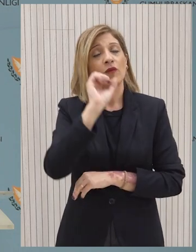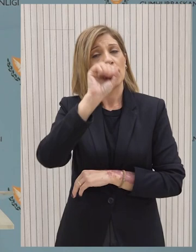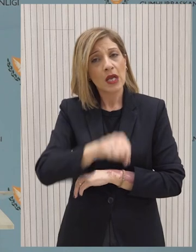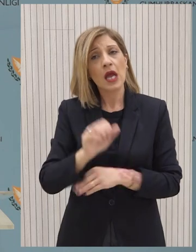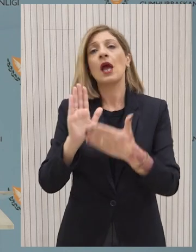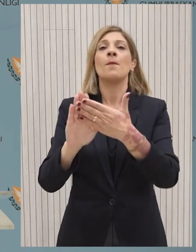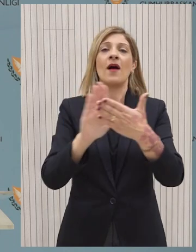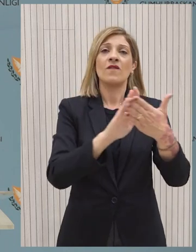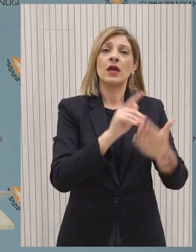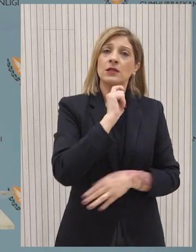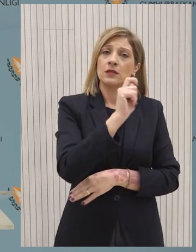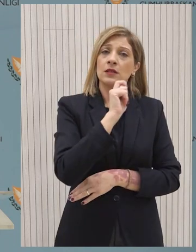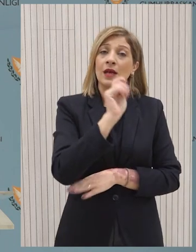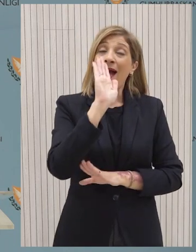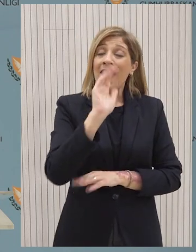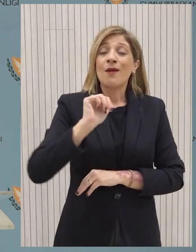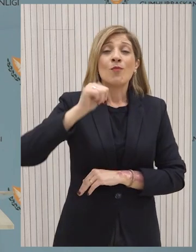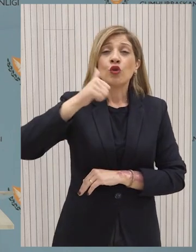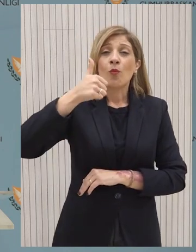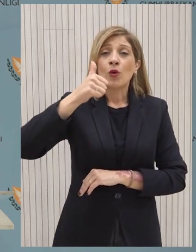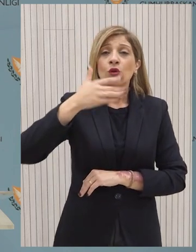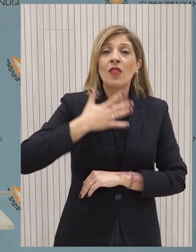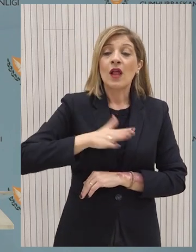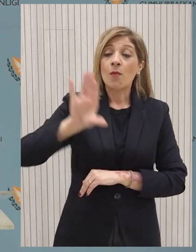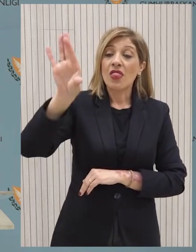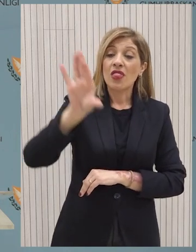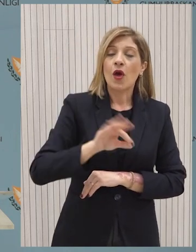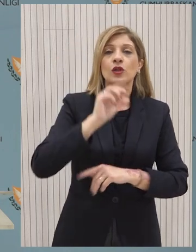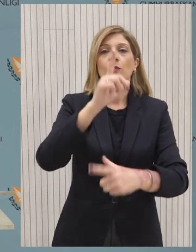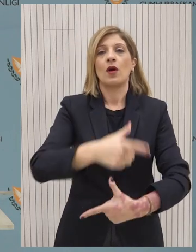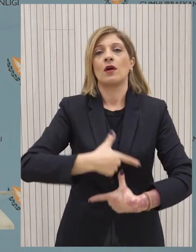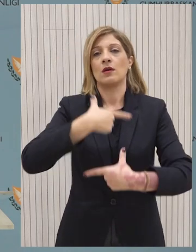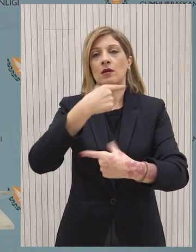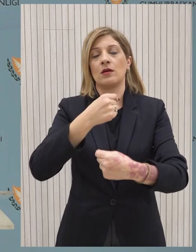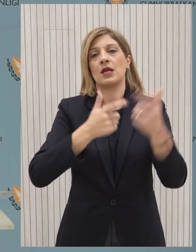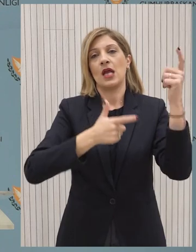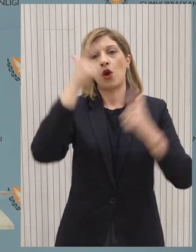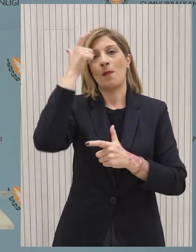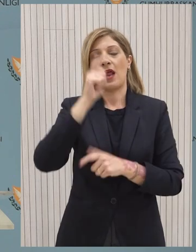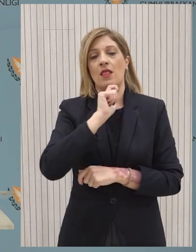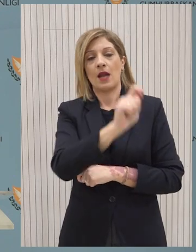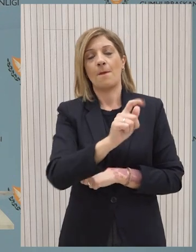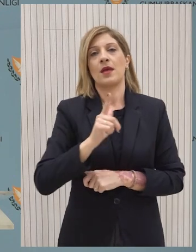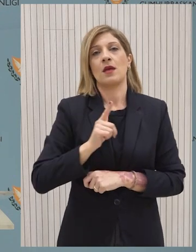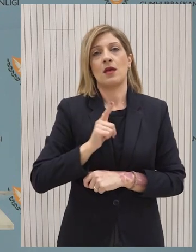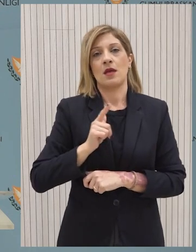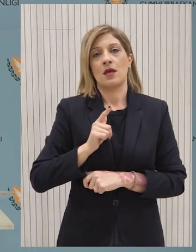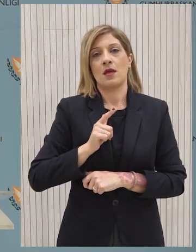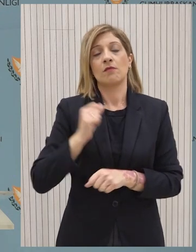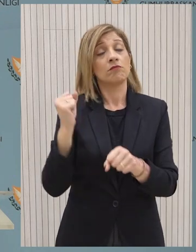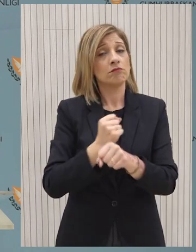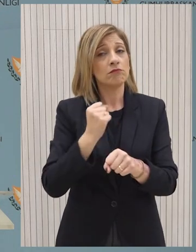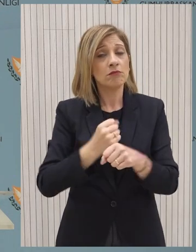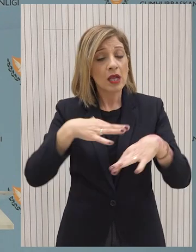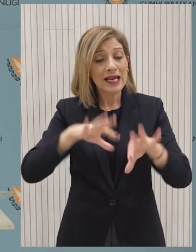απεσταλμένος πλευράς του Γενικού Γραμματέντου των ΕΕ των εργασιών του οποίου, αν θέλετε, θα συνδράμει πολύ παραγωγικά και πολύ ουσιαστικά και